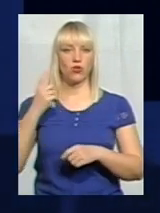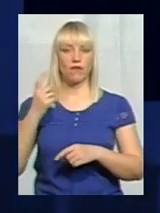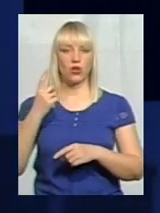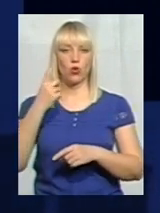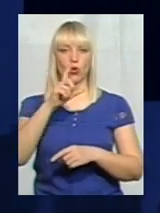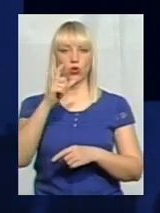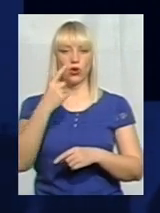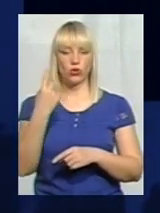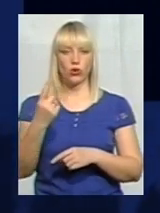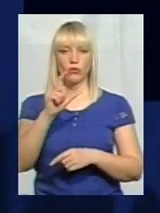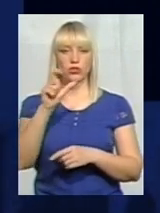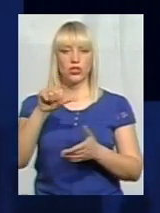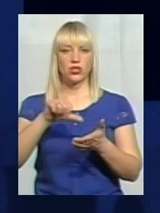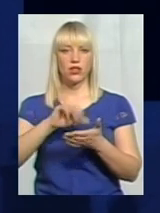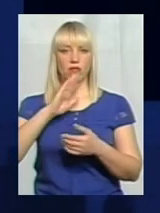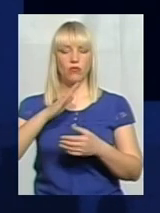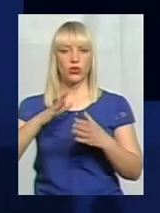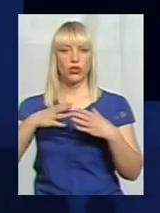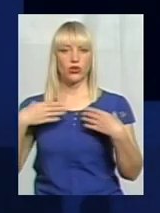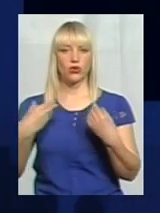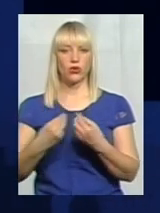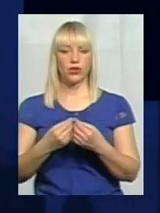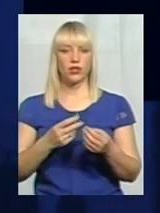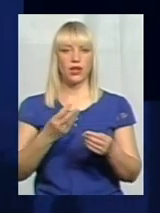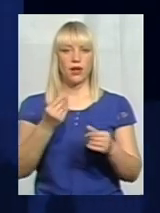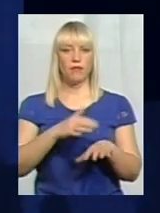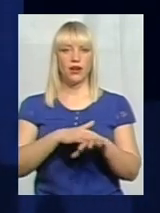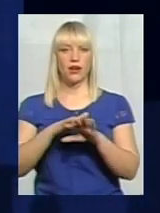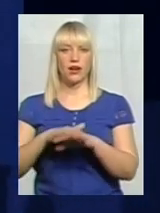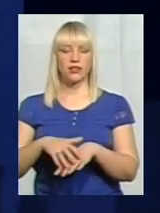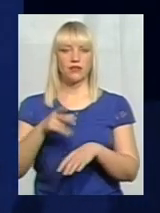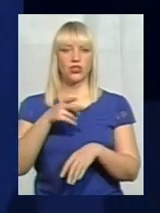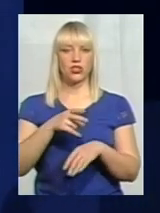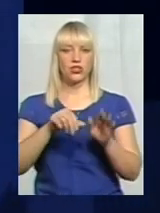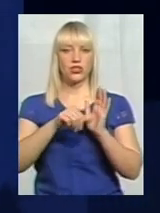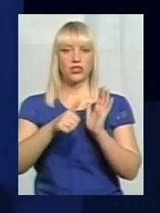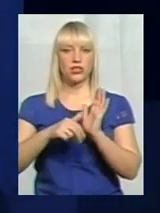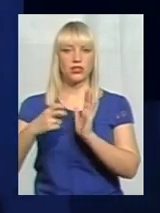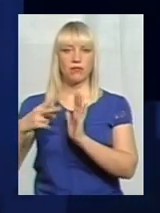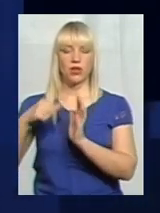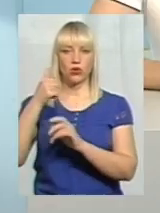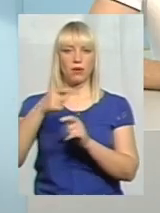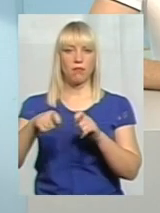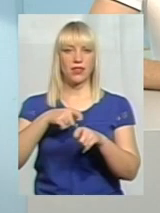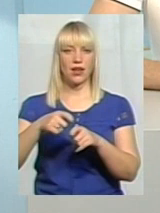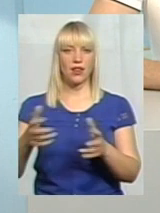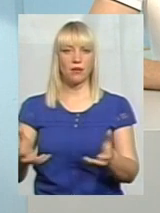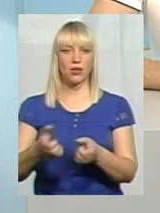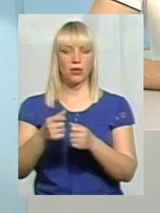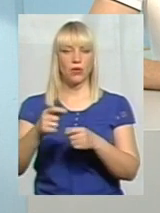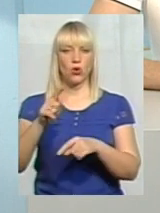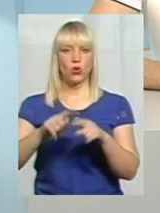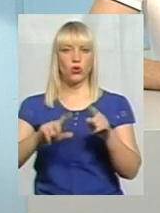із членів моєї родини. Перекази у чоловіка за 16 і 17 рік – це матеріальна підтримка родичів із